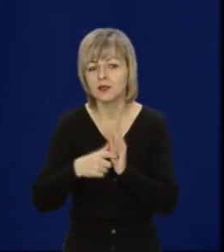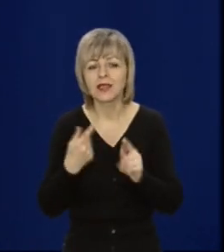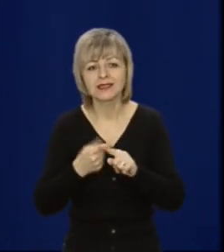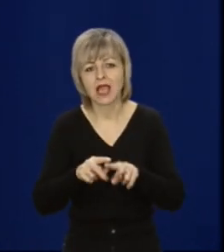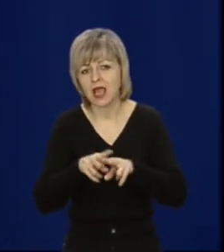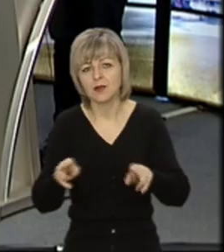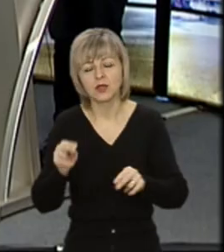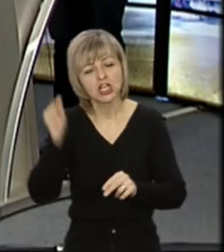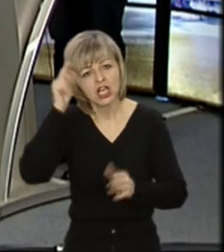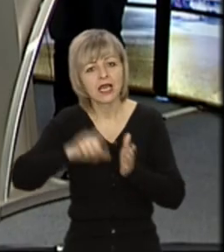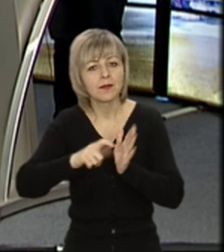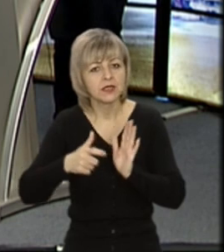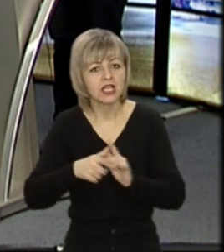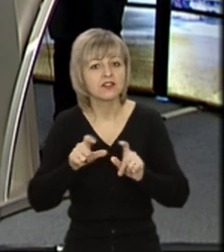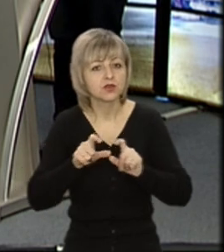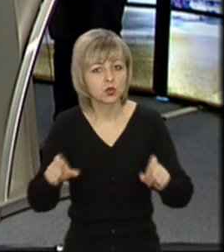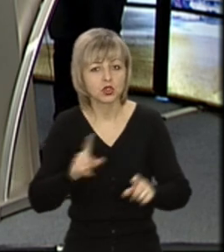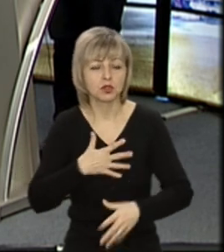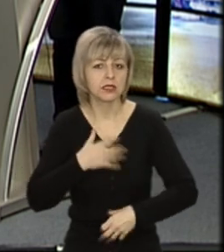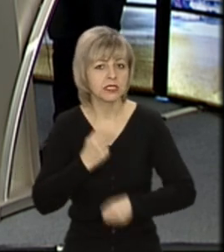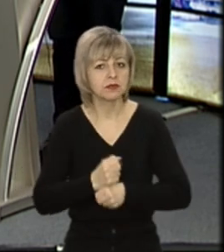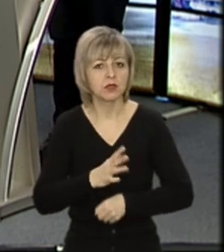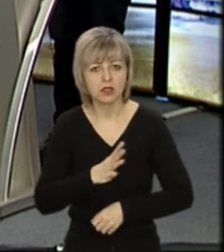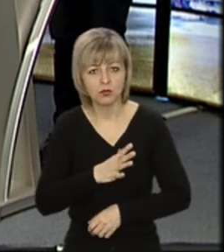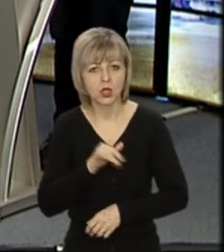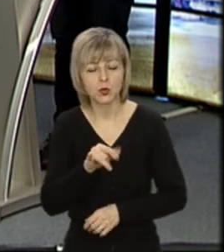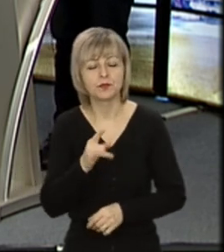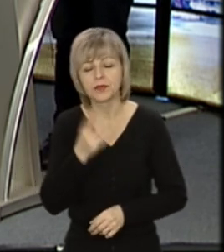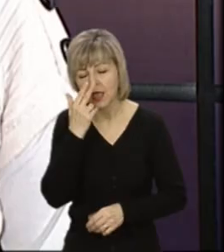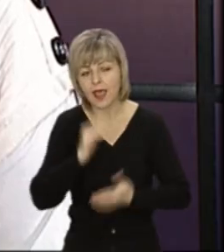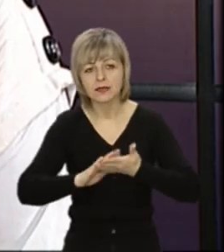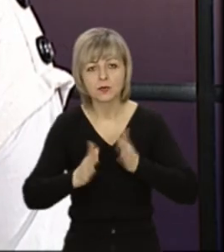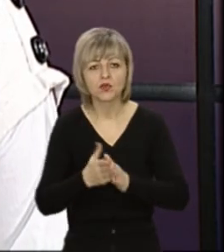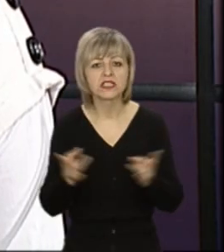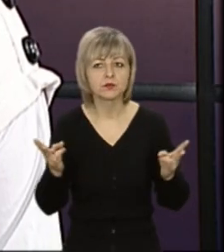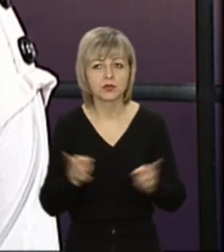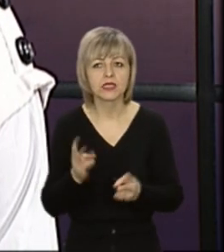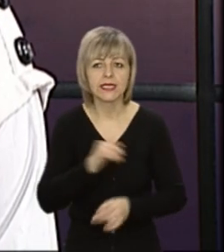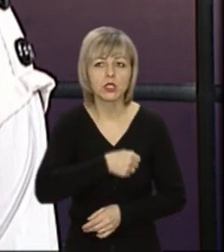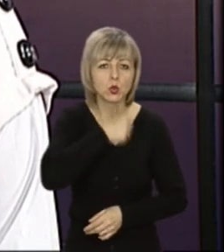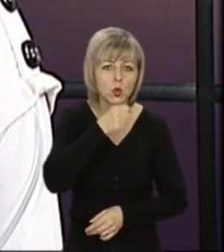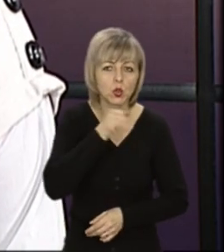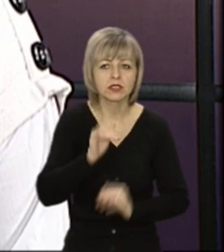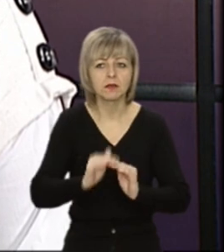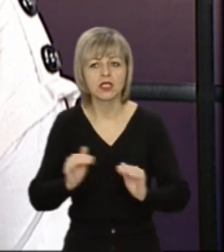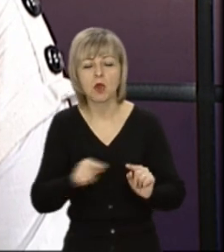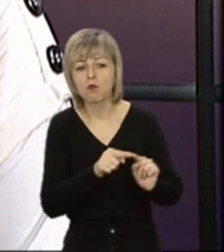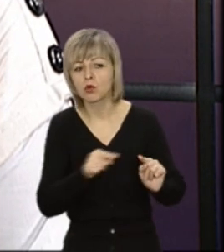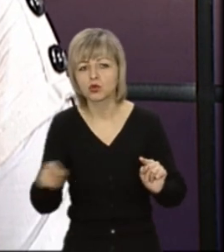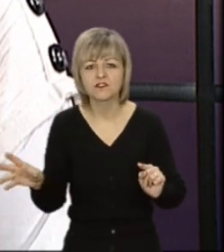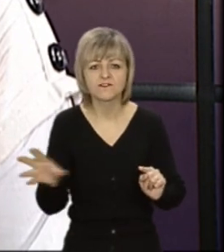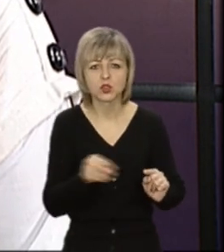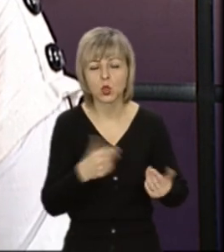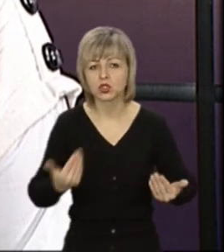застосовувати ці знання і самодисциплінувати себе? Адаптуватись потрібно і дорослим, і дітям впродовж всього